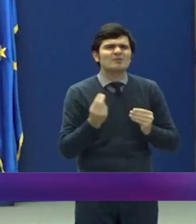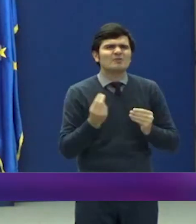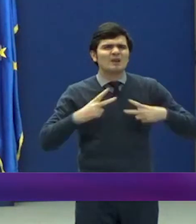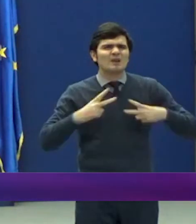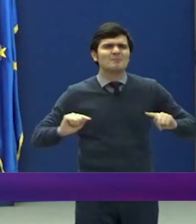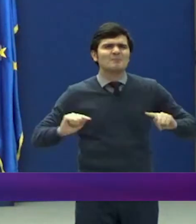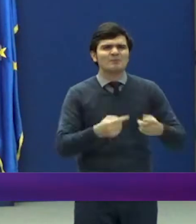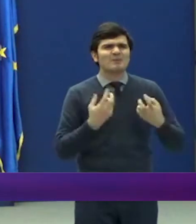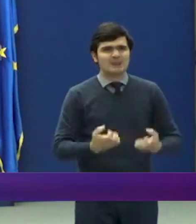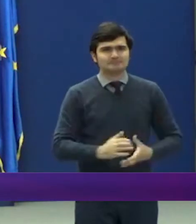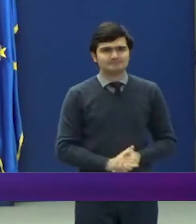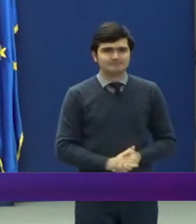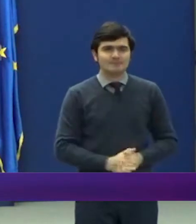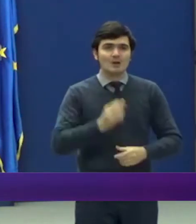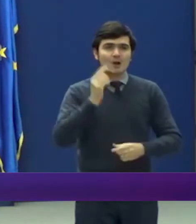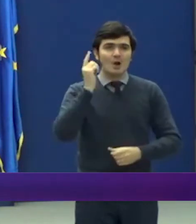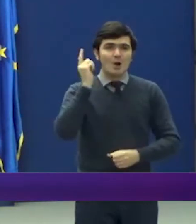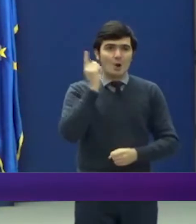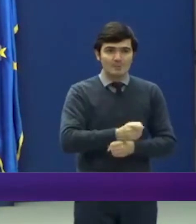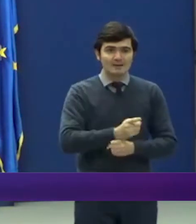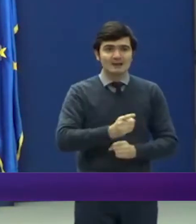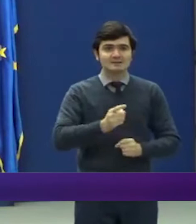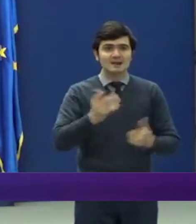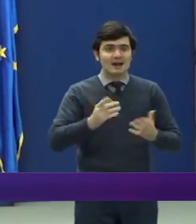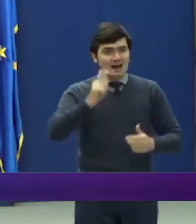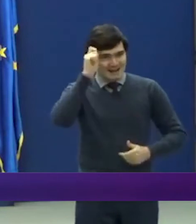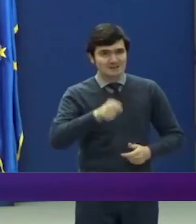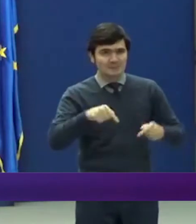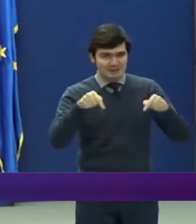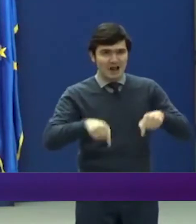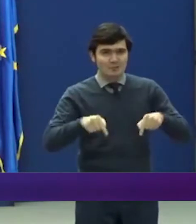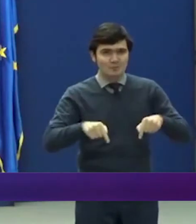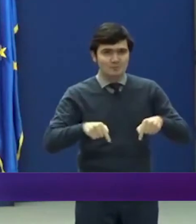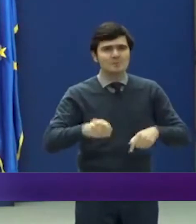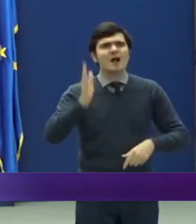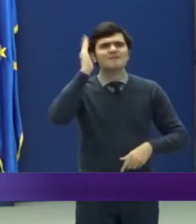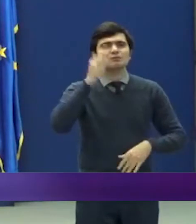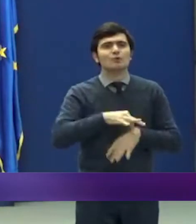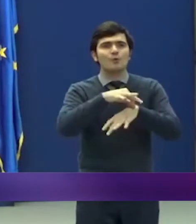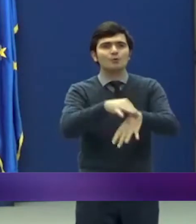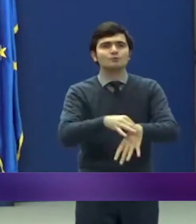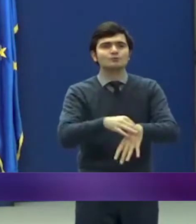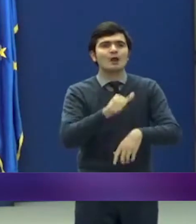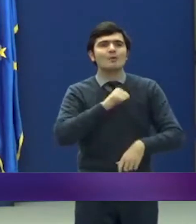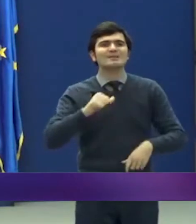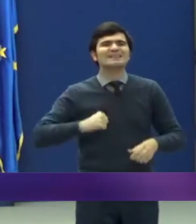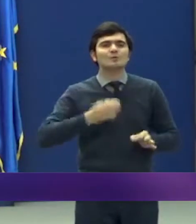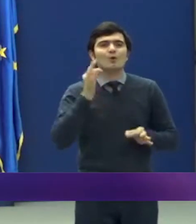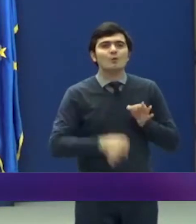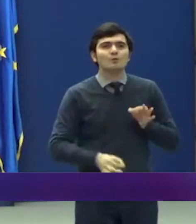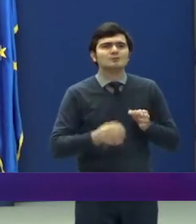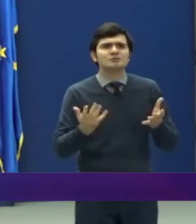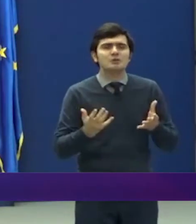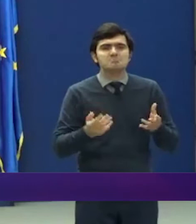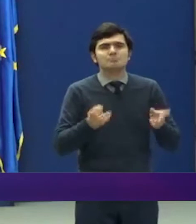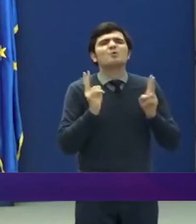Obligațiile respectate acum conduc în viitor către o singură concluzie. Normalitate.